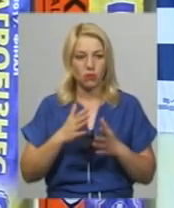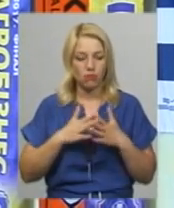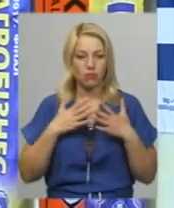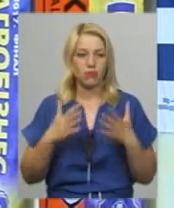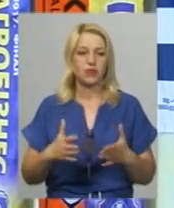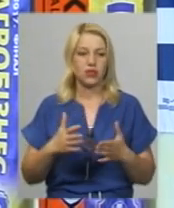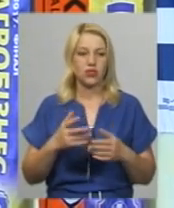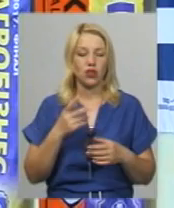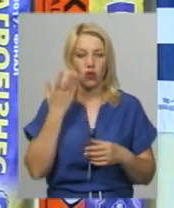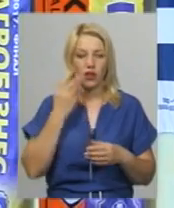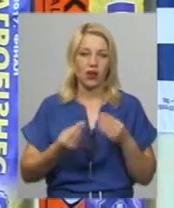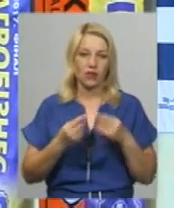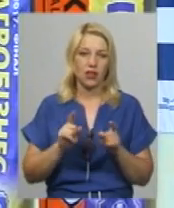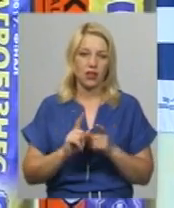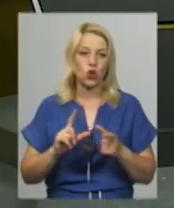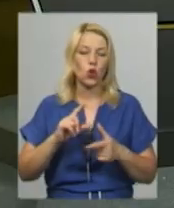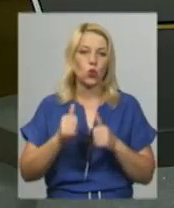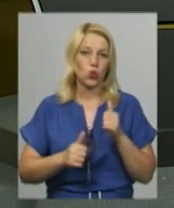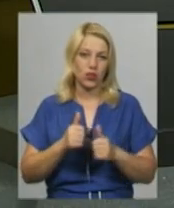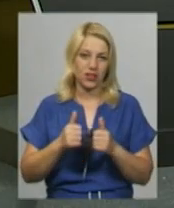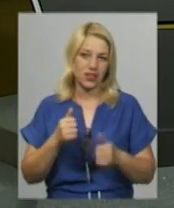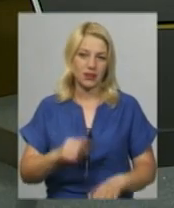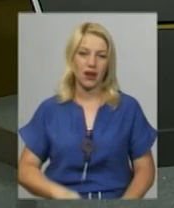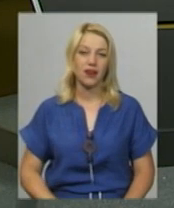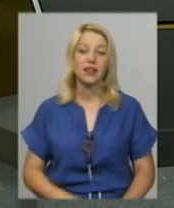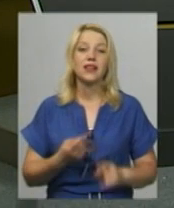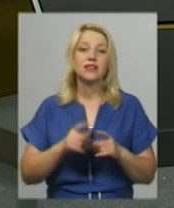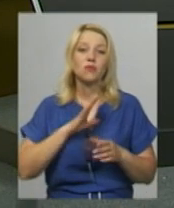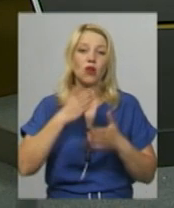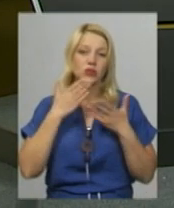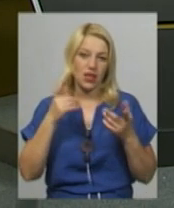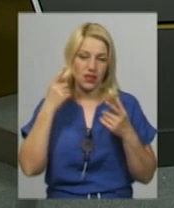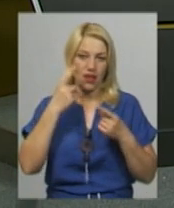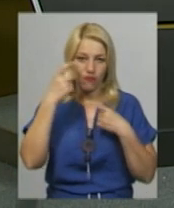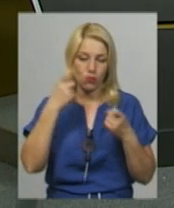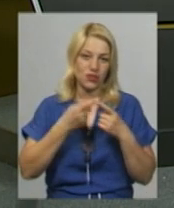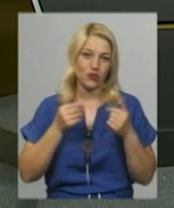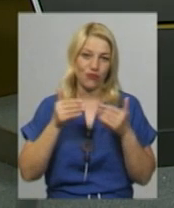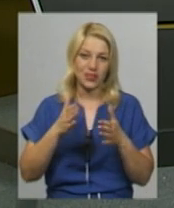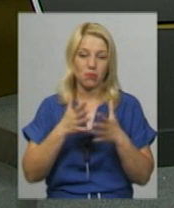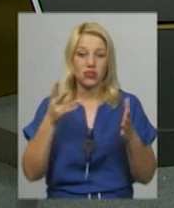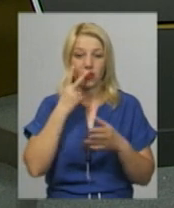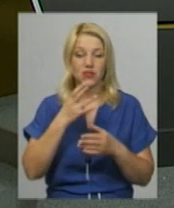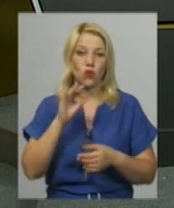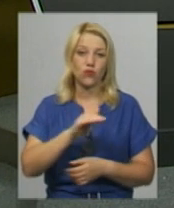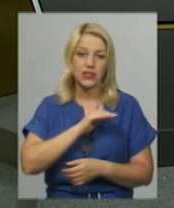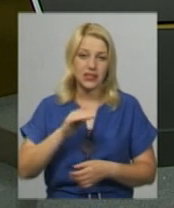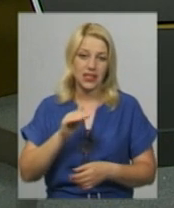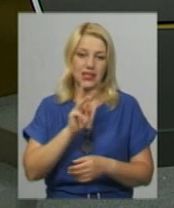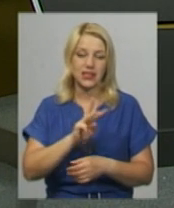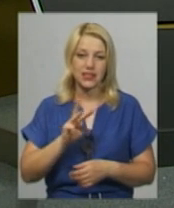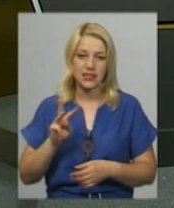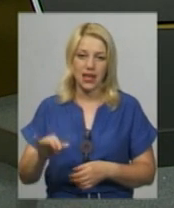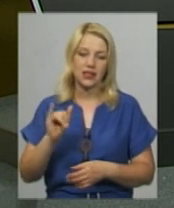турнірах, змаганнях. Це була остання інформація цього випуску. Більше дивіться на нашому офіційному сайті та